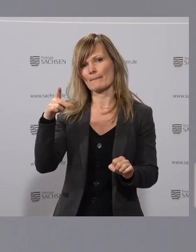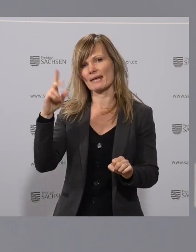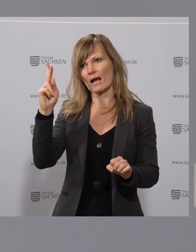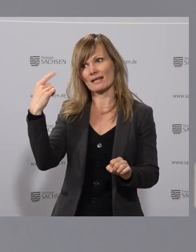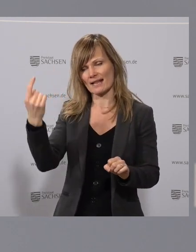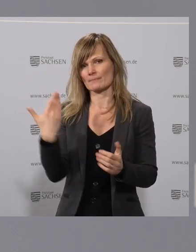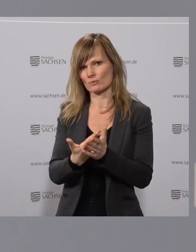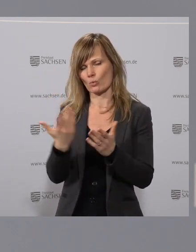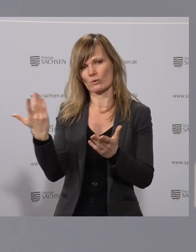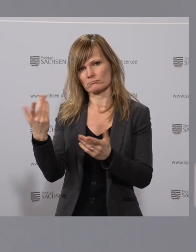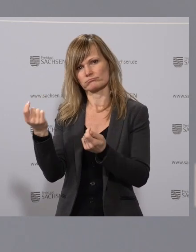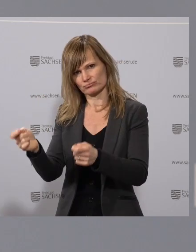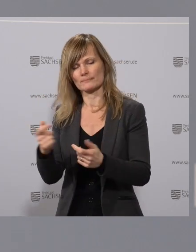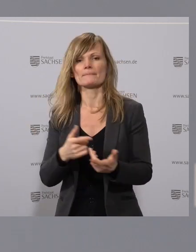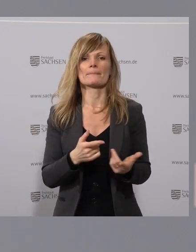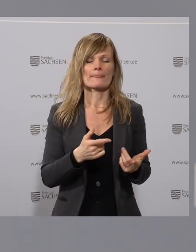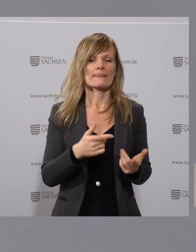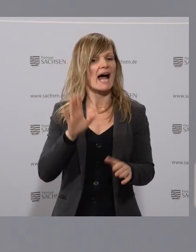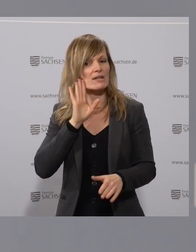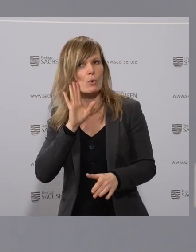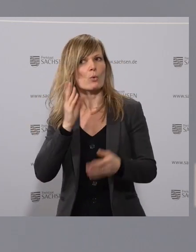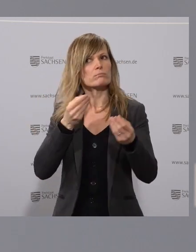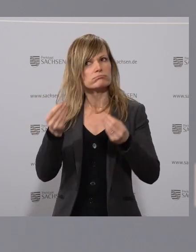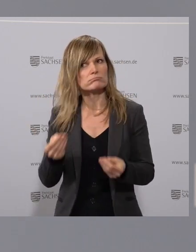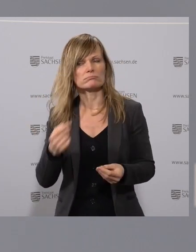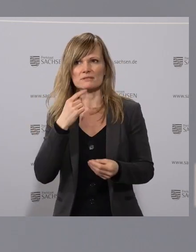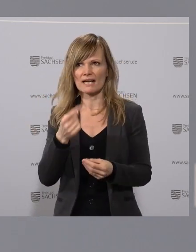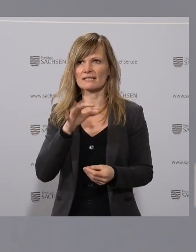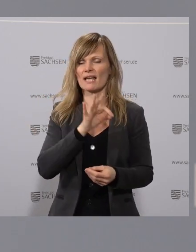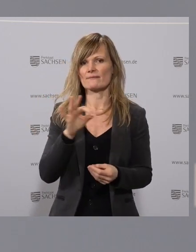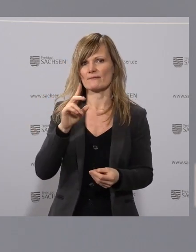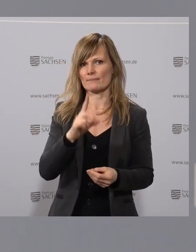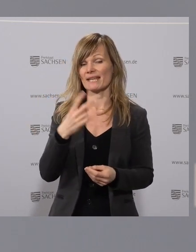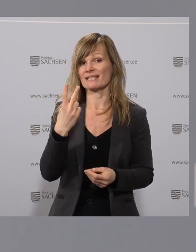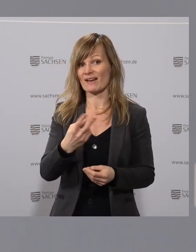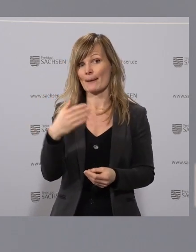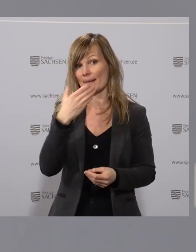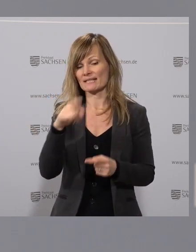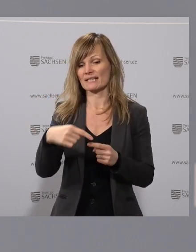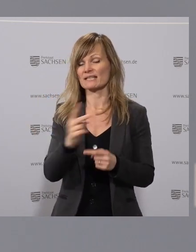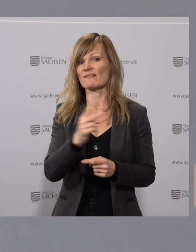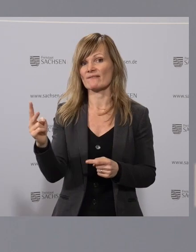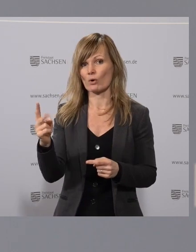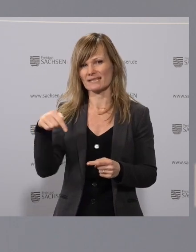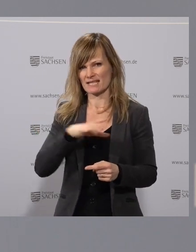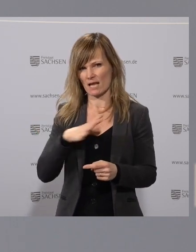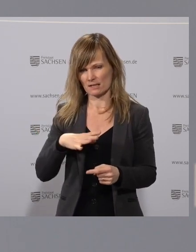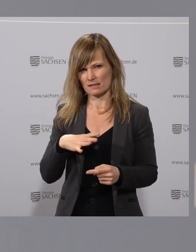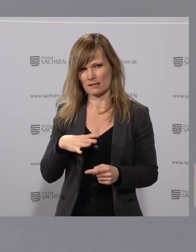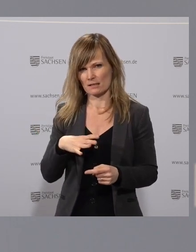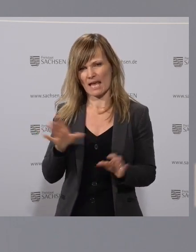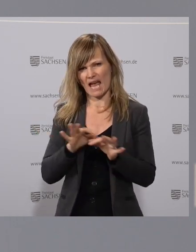Die Anhörung hat ergeben, dass das Tragen der FFP2-Maske für die nächsten 14 Tage in Sachsen von,